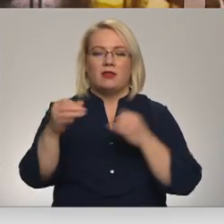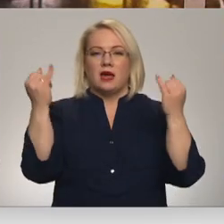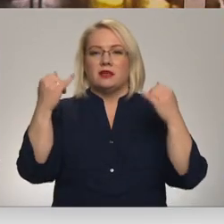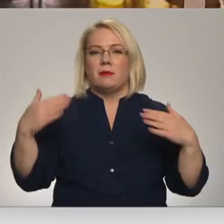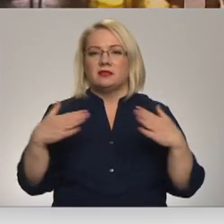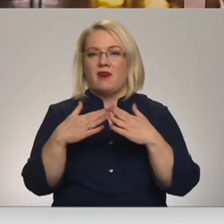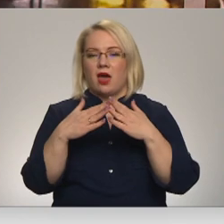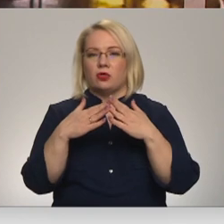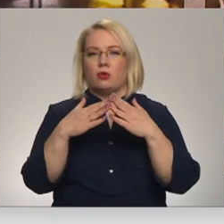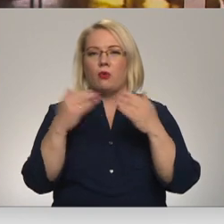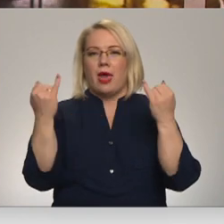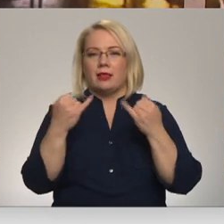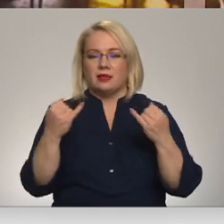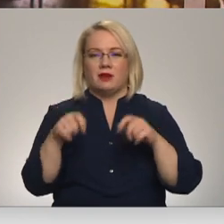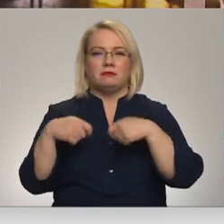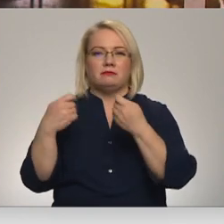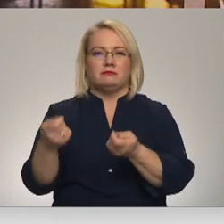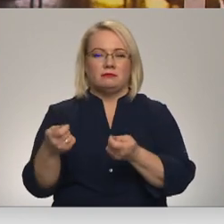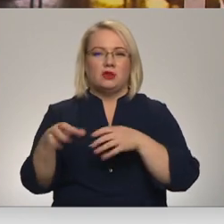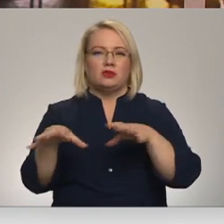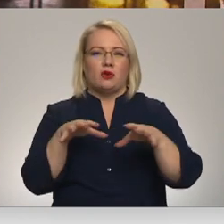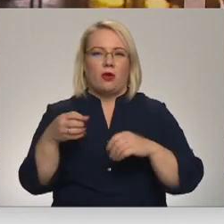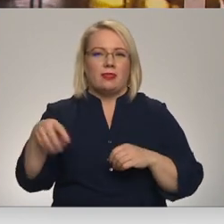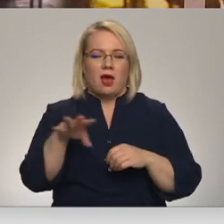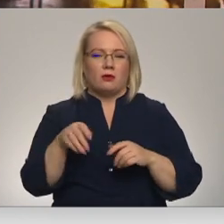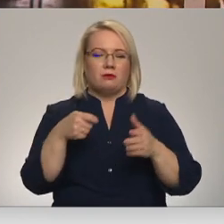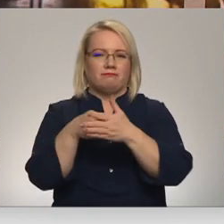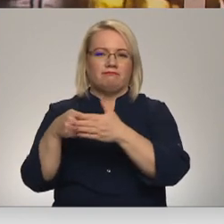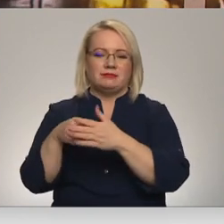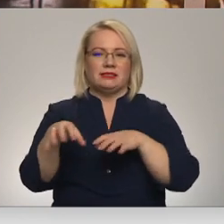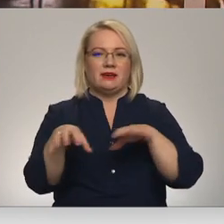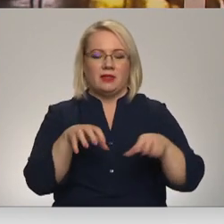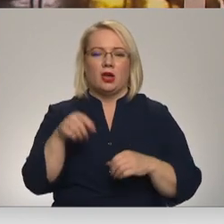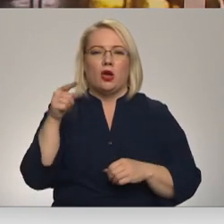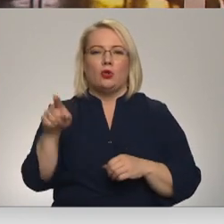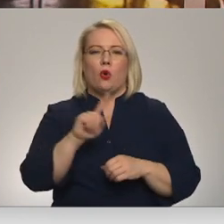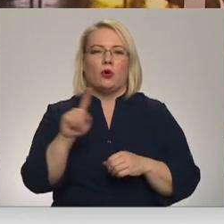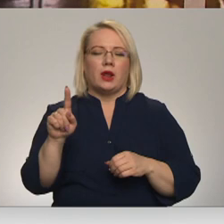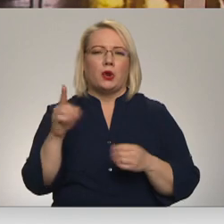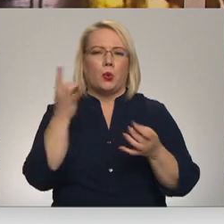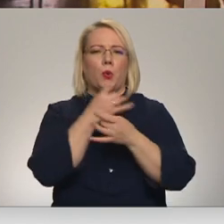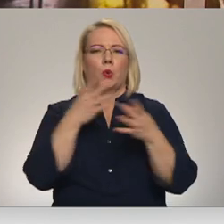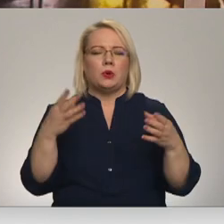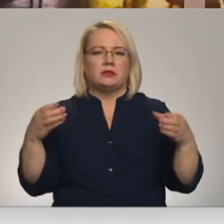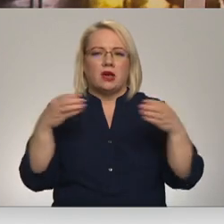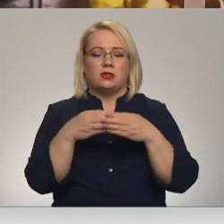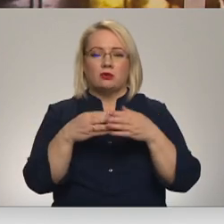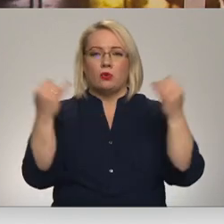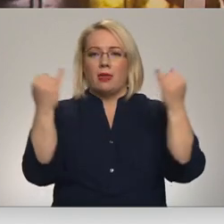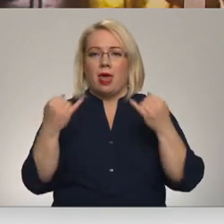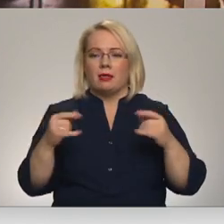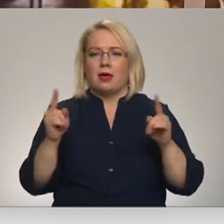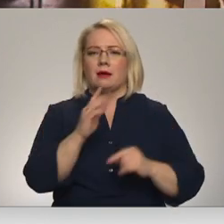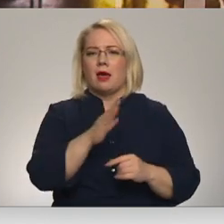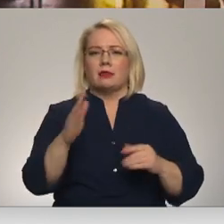nelielā zaudārzā, kur tas izbaros dzīvniekiem. Novadā ir multikultūrāls iedzīvotājs sastāvs un svētki, kuros eglērtēju katrās